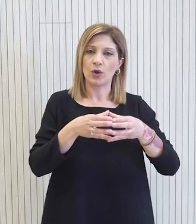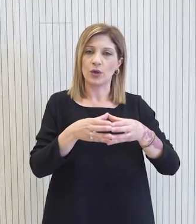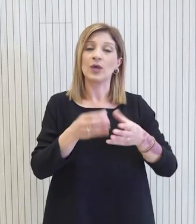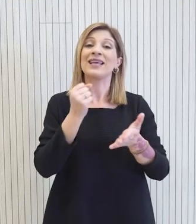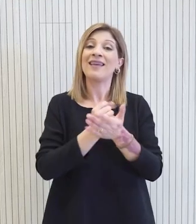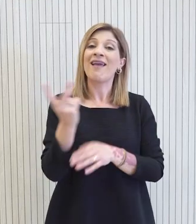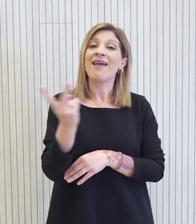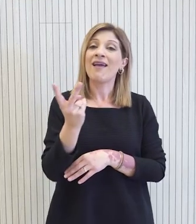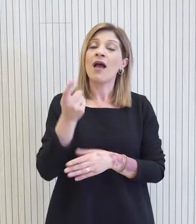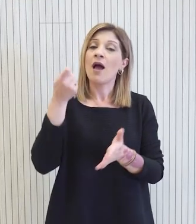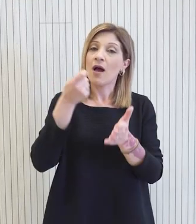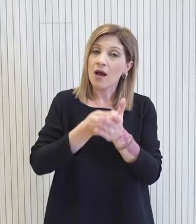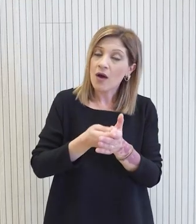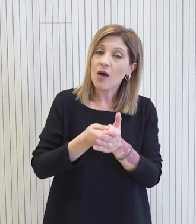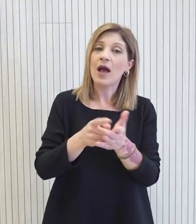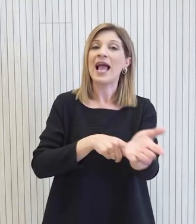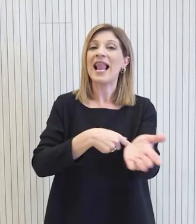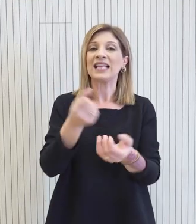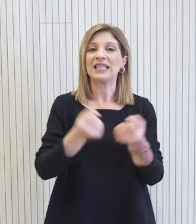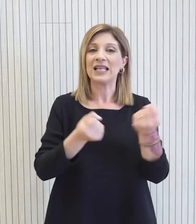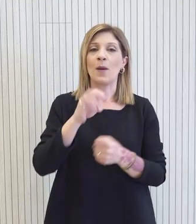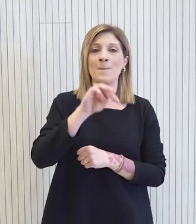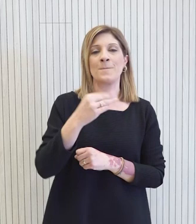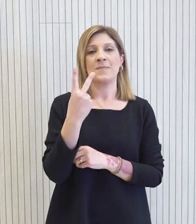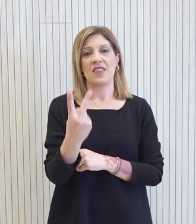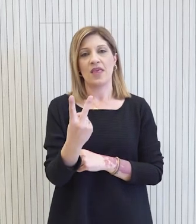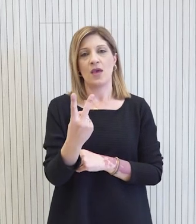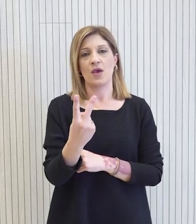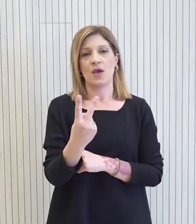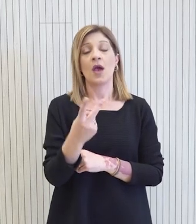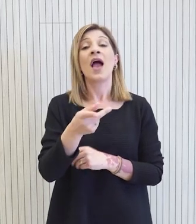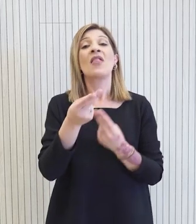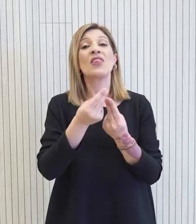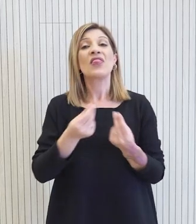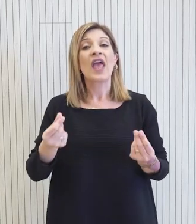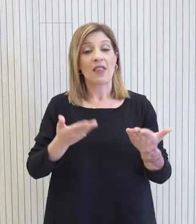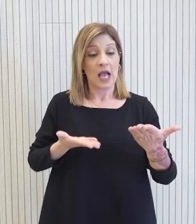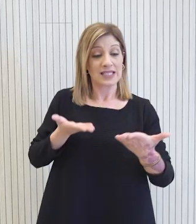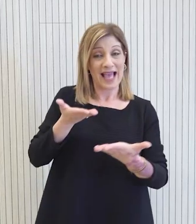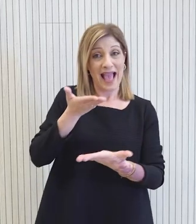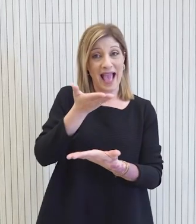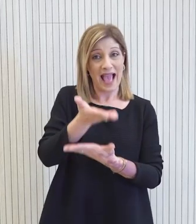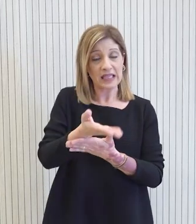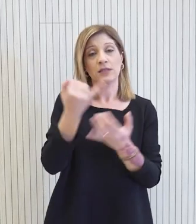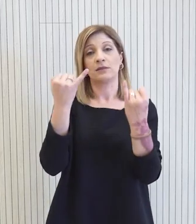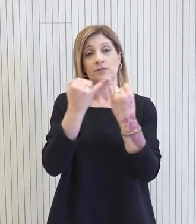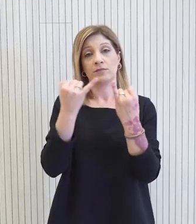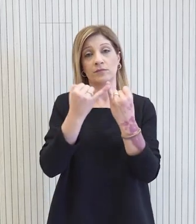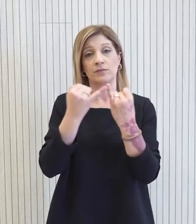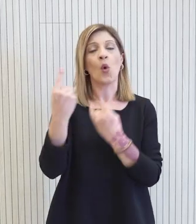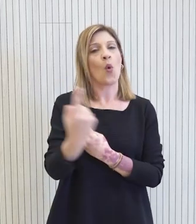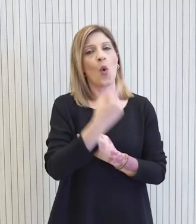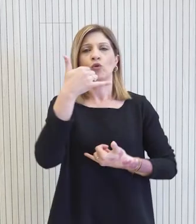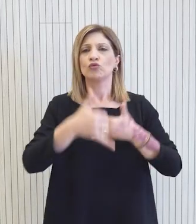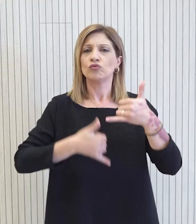οι δύο για αγορά καινούργιου ηλεκτρικού οχήματος κατηγορίας μη 2. Η διαδικασία καταχώρησης των αιτήσεων γίνεται διαδικτυακά για όλες